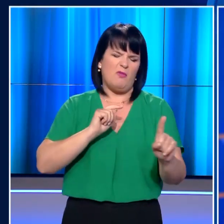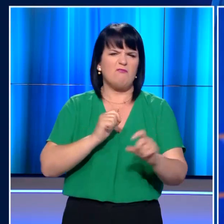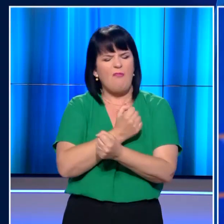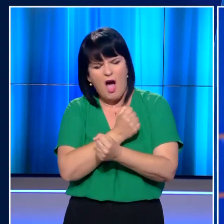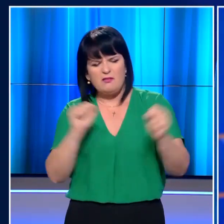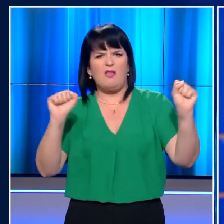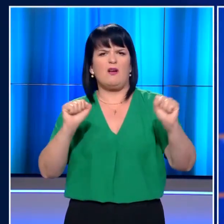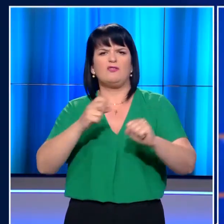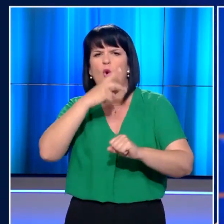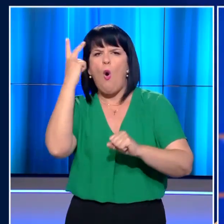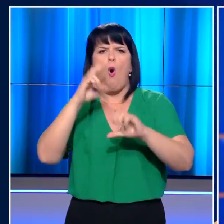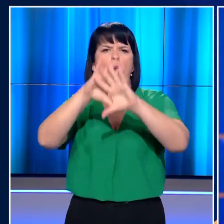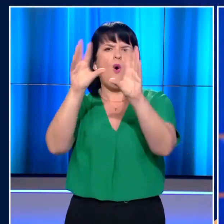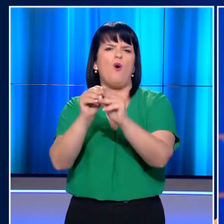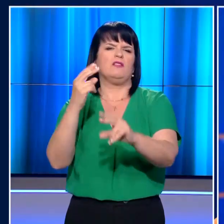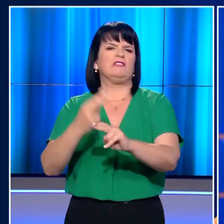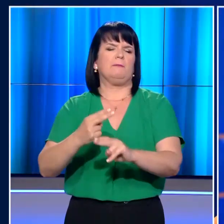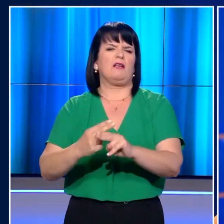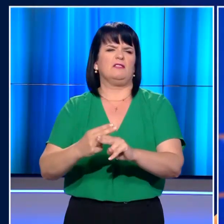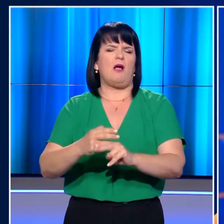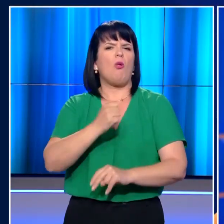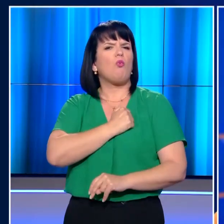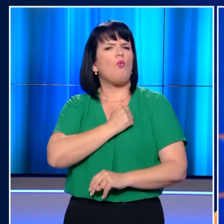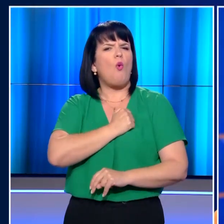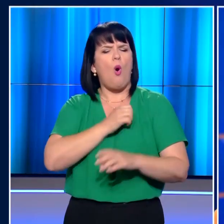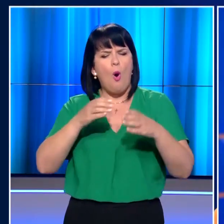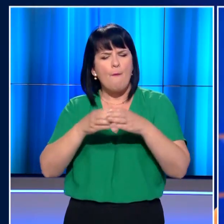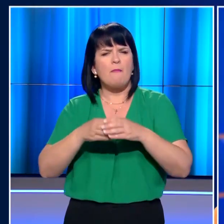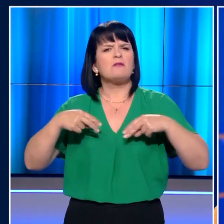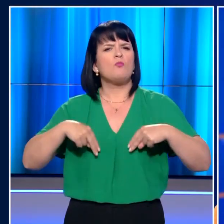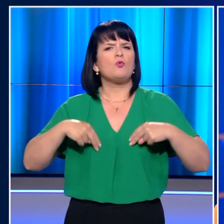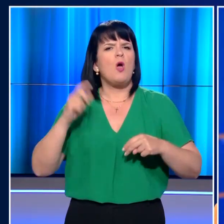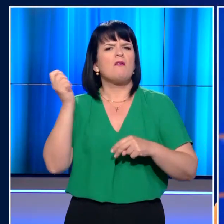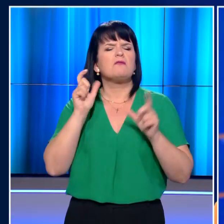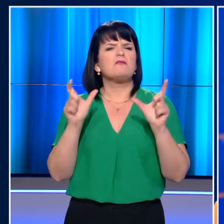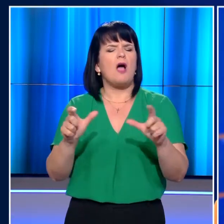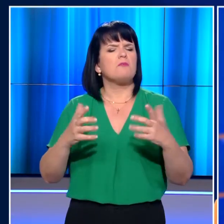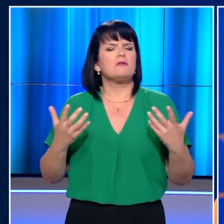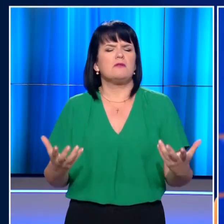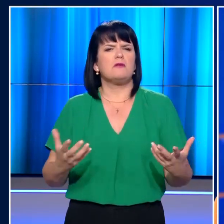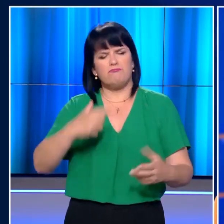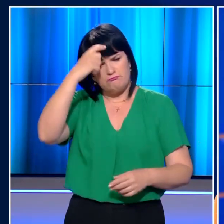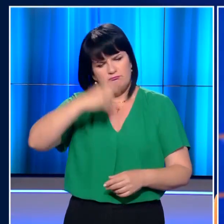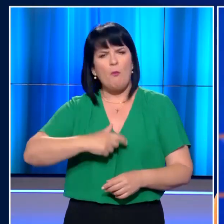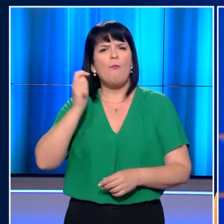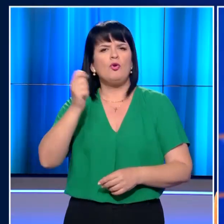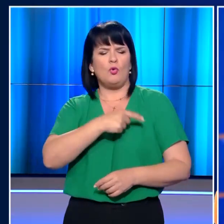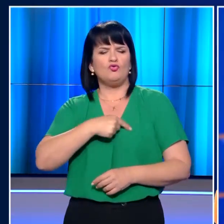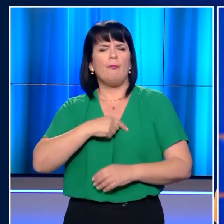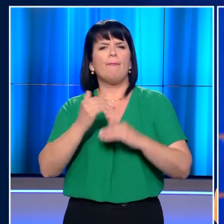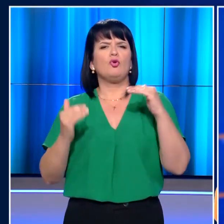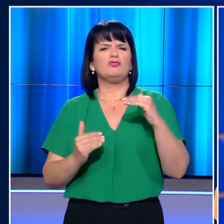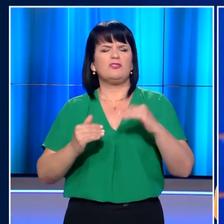και αν σημαίνει αυτό. Και δική μας δουλειά εδώ στο Υπουργείο Εθνικής Άμυνας, δική μου ως πολιτικός προϊστάμενος